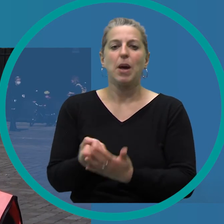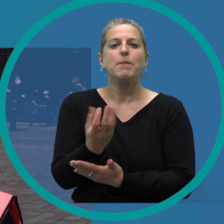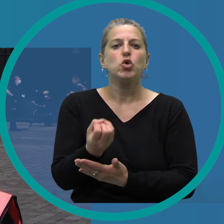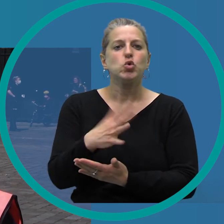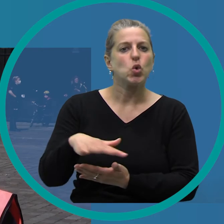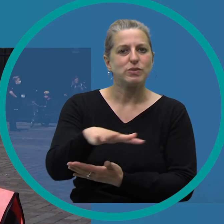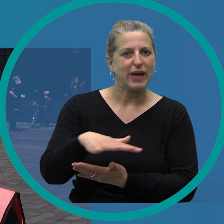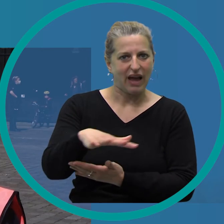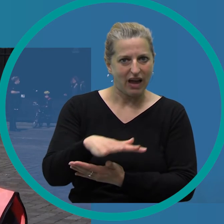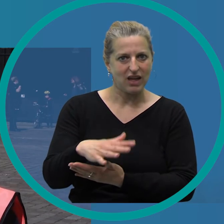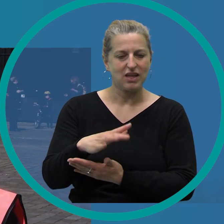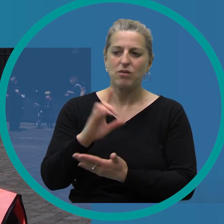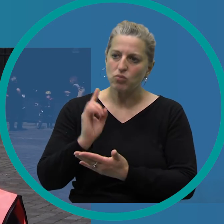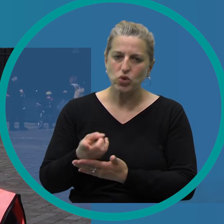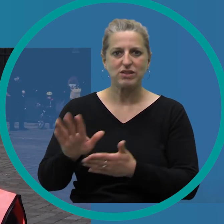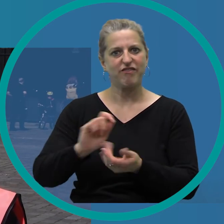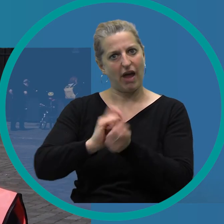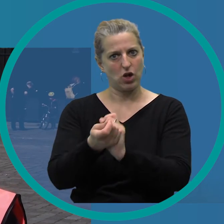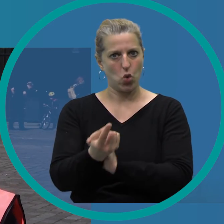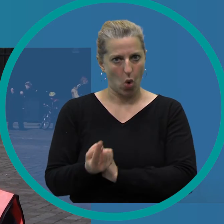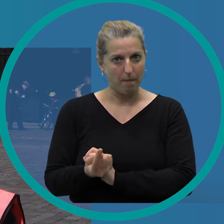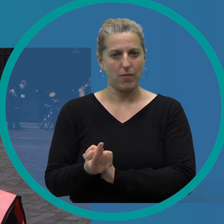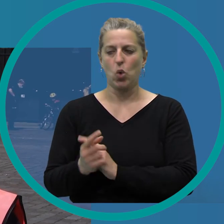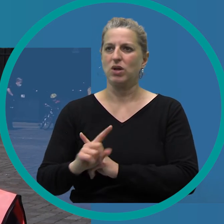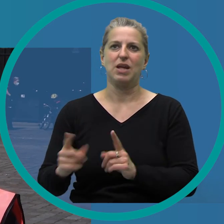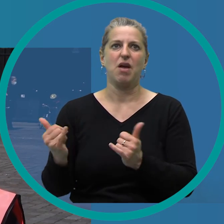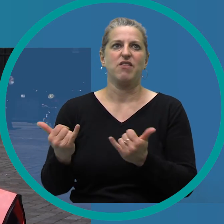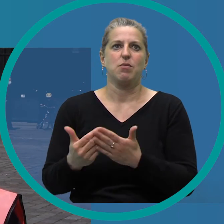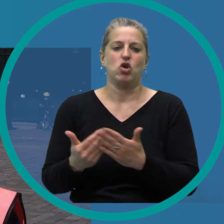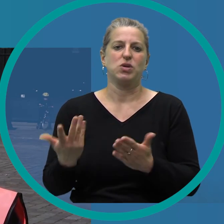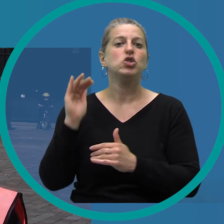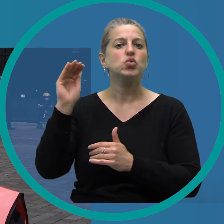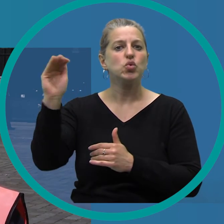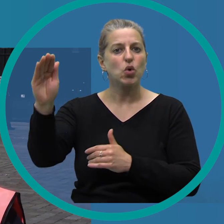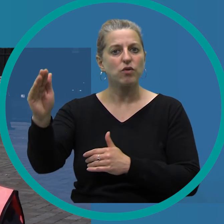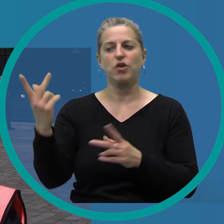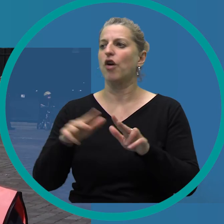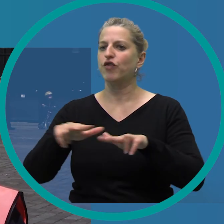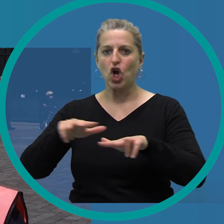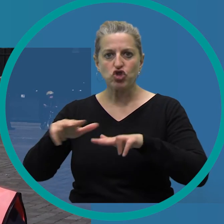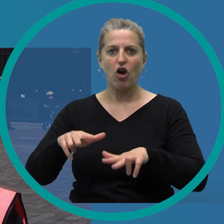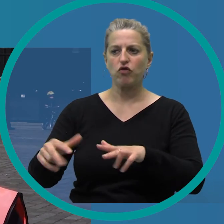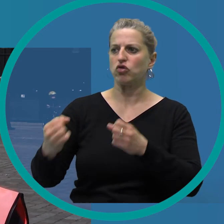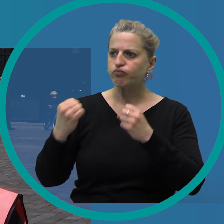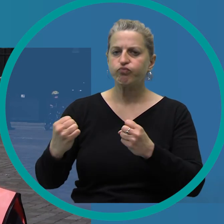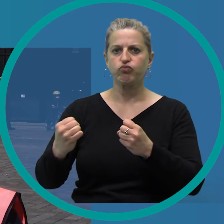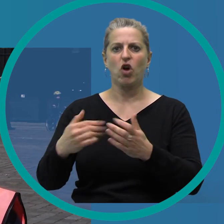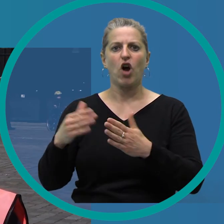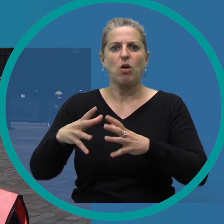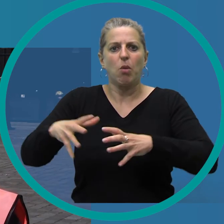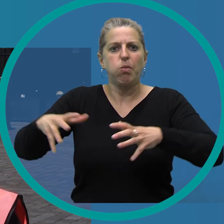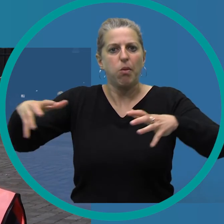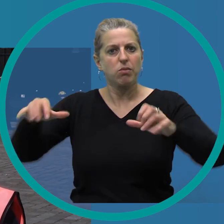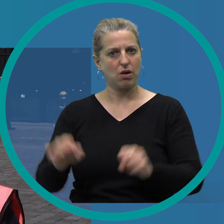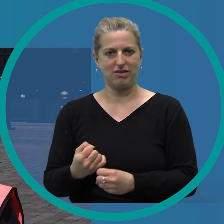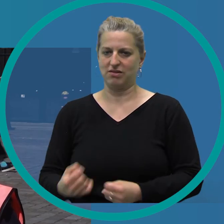Produktionswegen geben muss und dass wir nicht mehr darauf setzen können in Zukunft, dass unsere Wirtschaft unglaublich unendlich